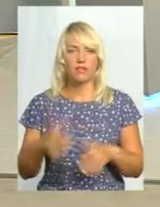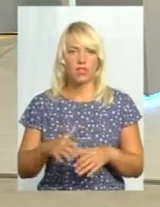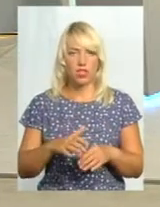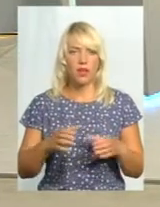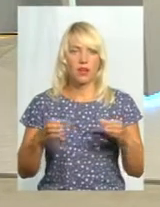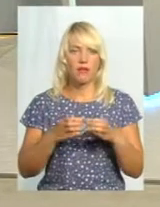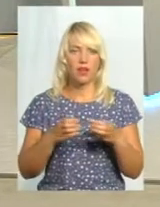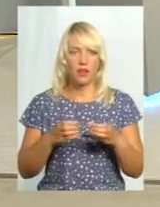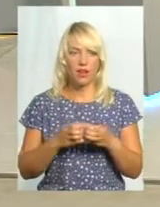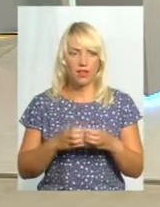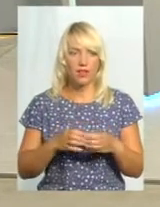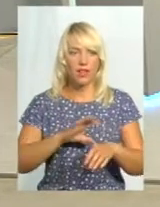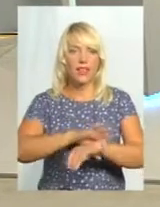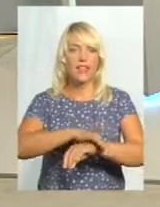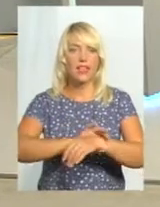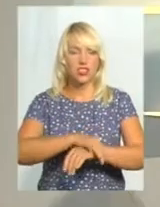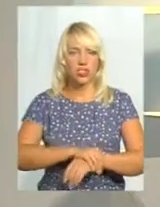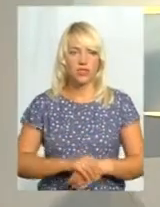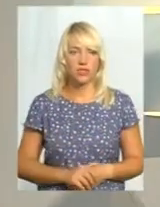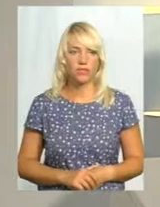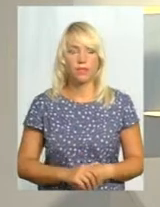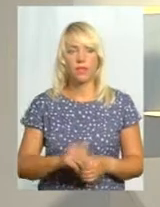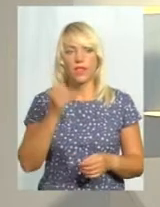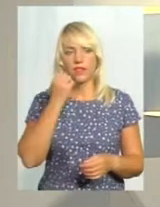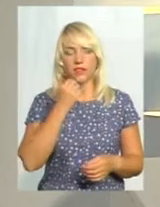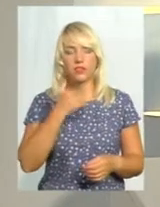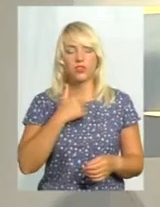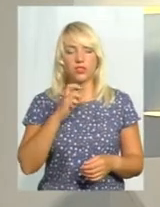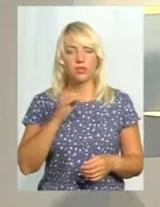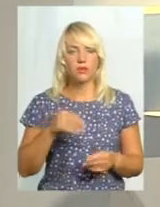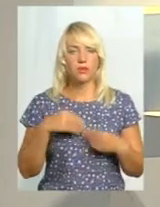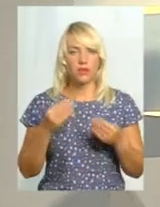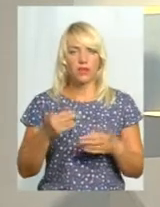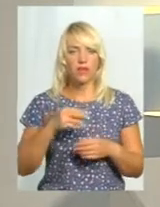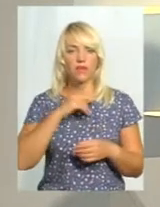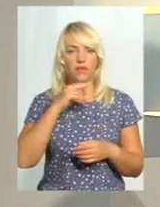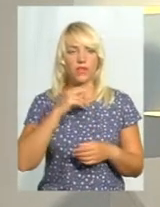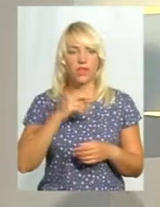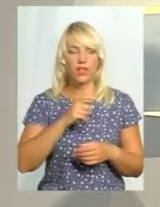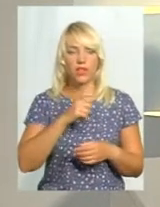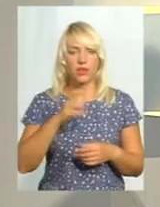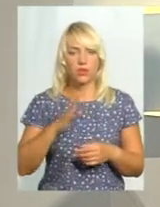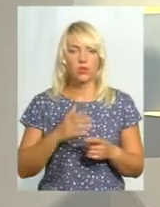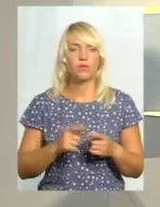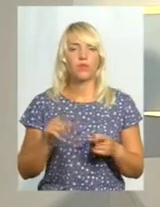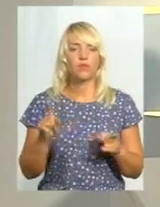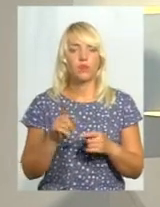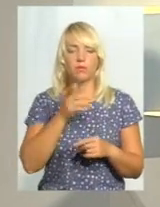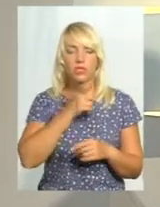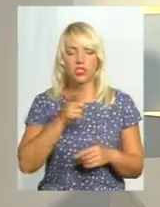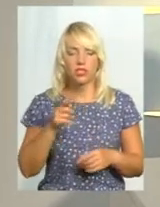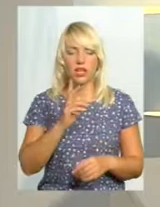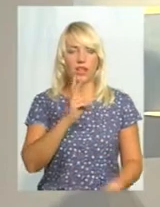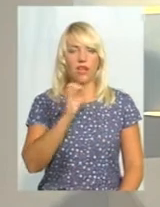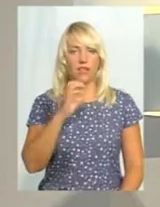наприклад. Дякую, пані Оксане. І хотіла б ще хвилинку приділити тому, що сьогодні під час квесту ви багато порад